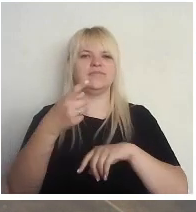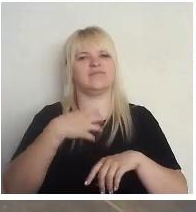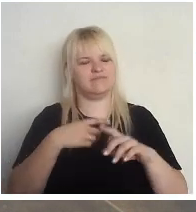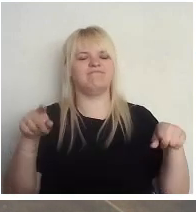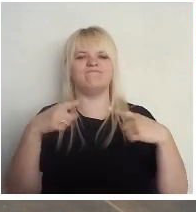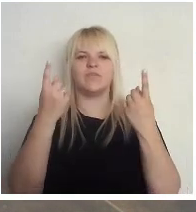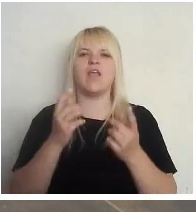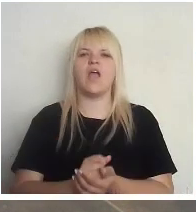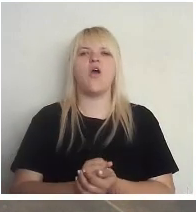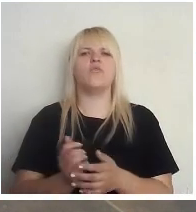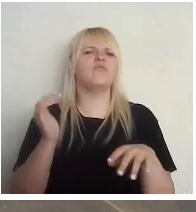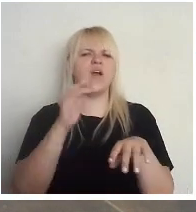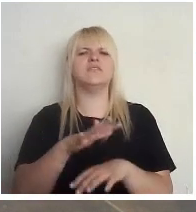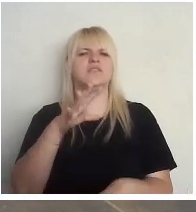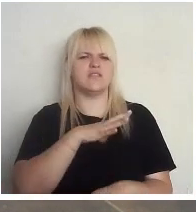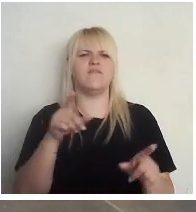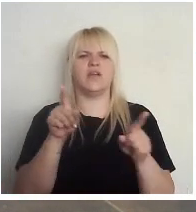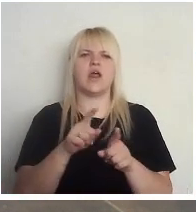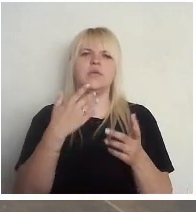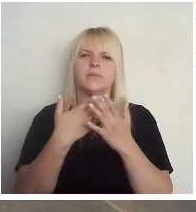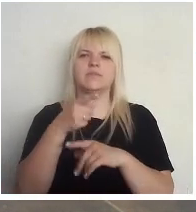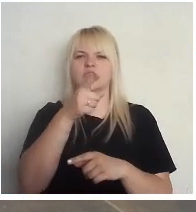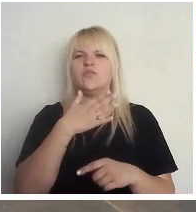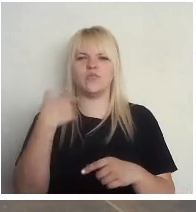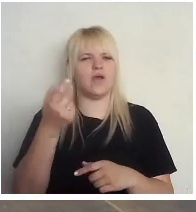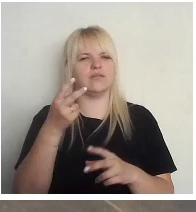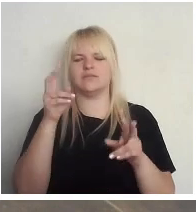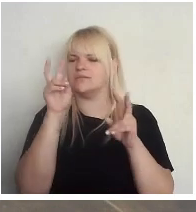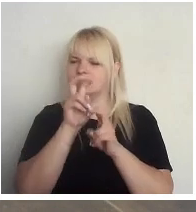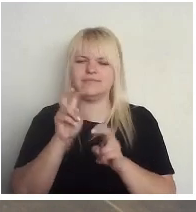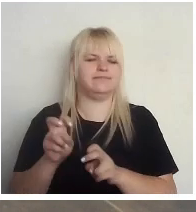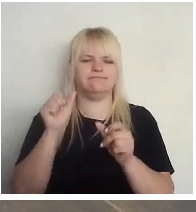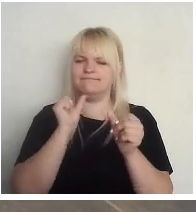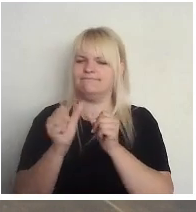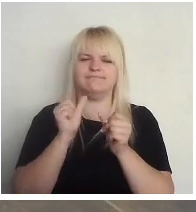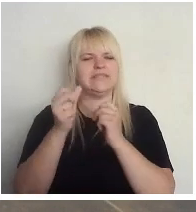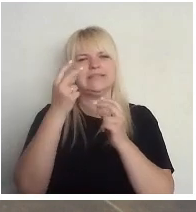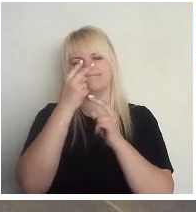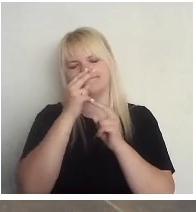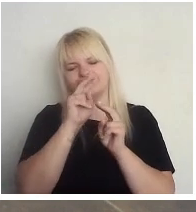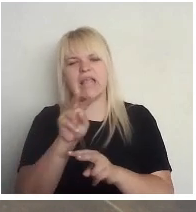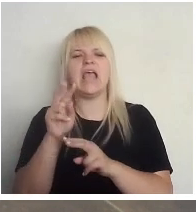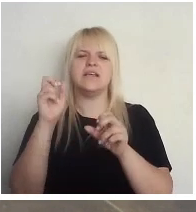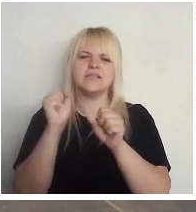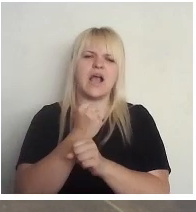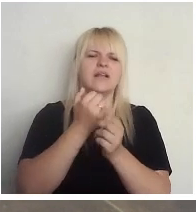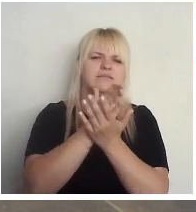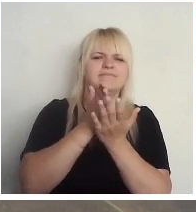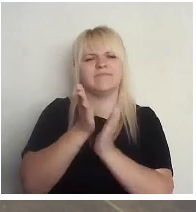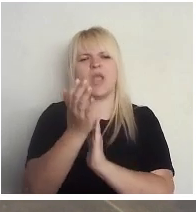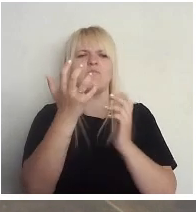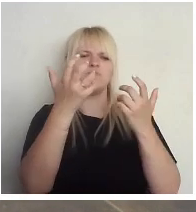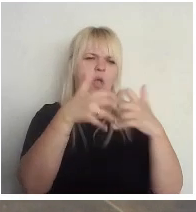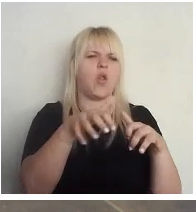faktiski, nu, nevar arī, jā, te ir ļoti kompleks jāskatās, tiešām jāskatās, ir gan no tās politiķu